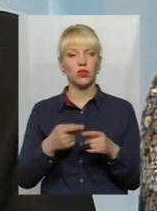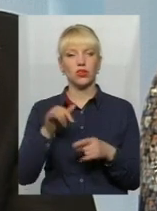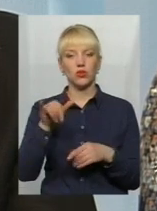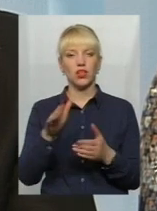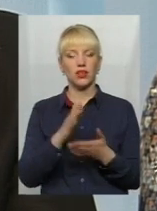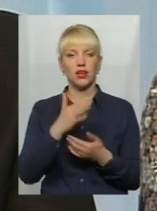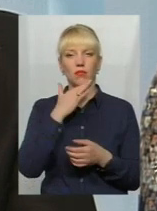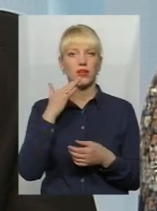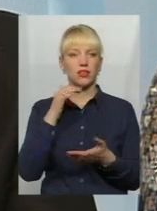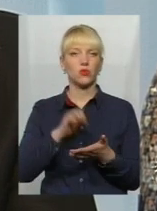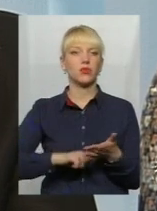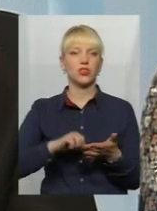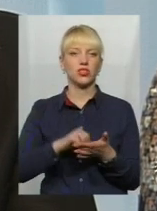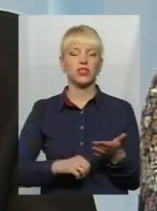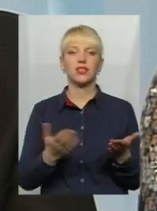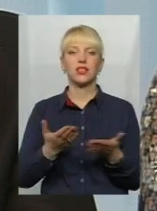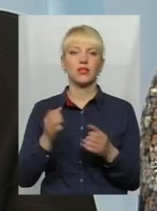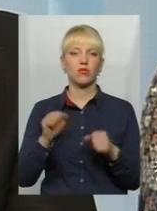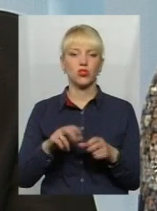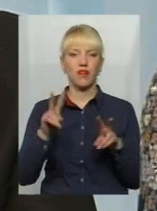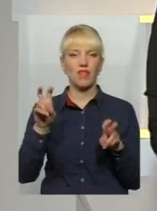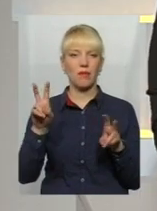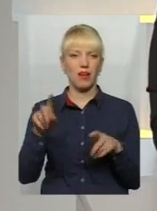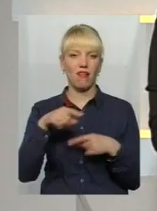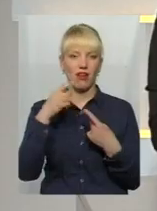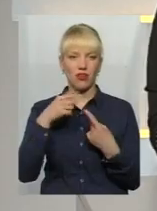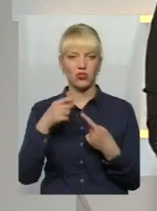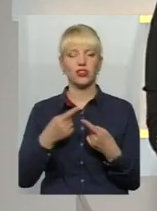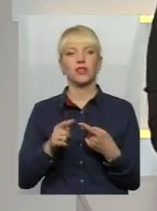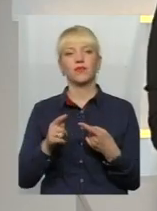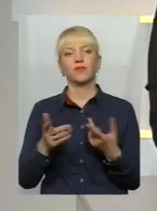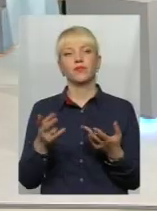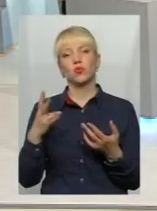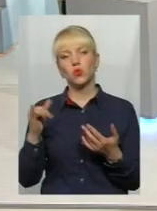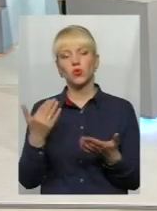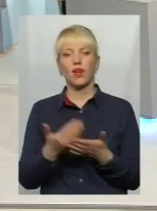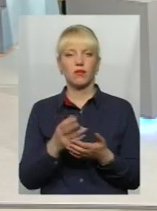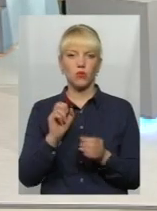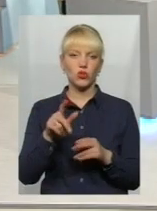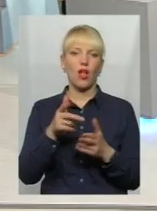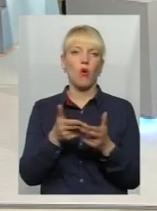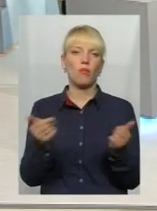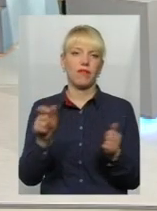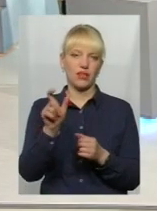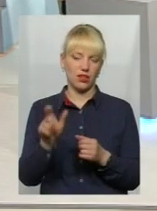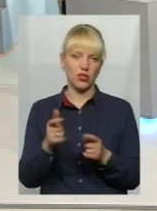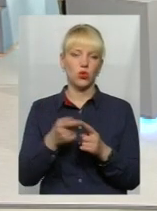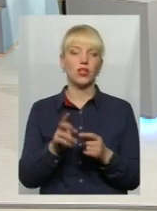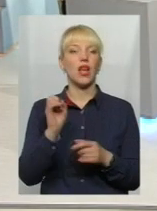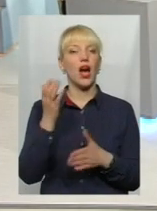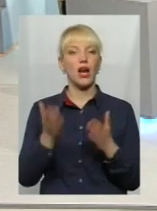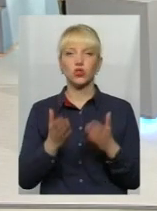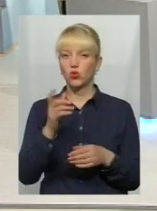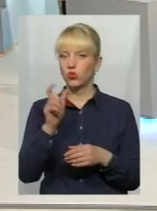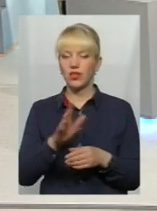неї є багато причин, які можна, ну, так в лапках кажучи, її, ну, ніби оправдати, так? Але коли людина, яка не